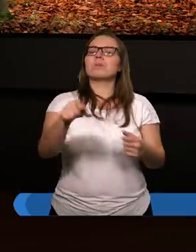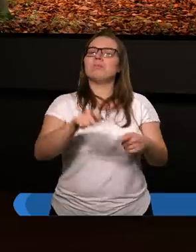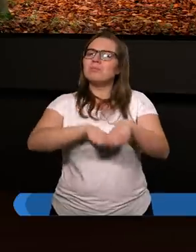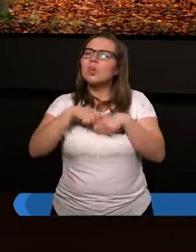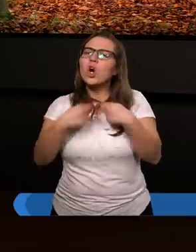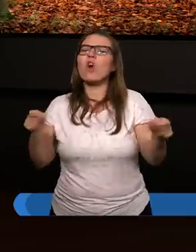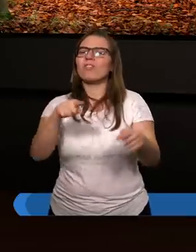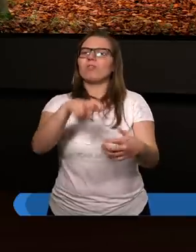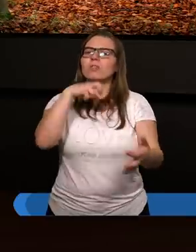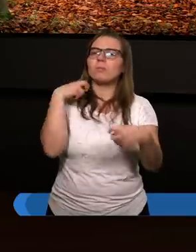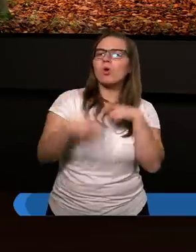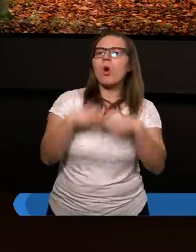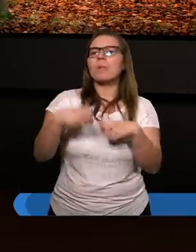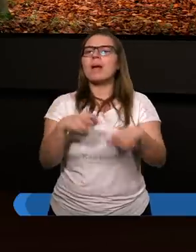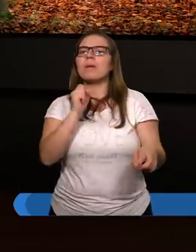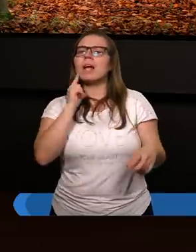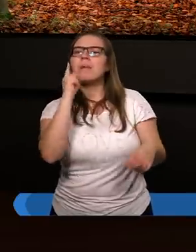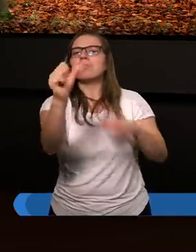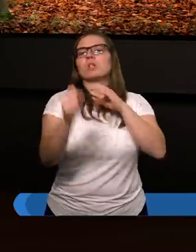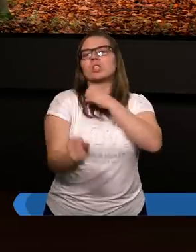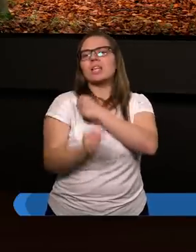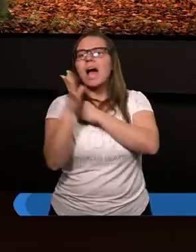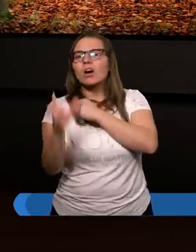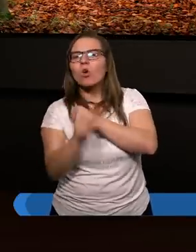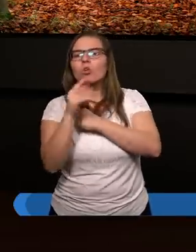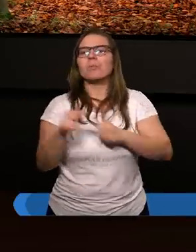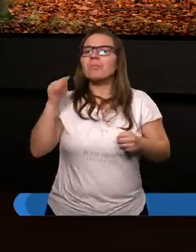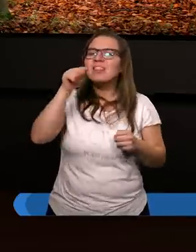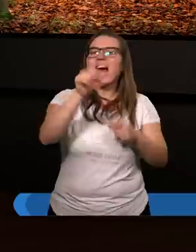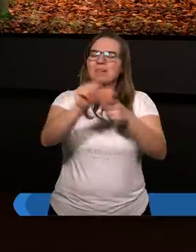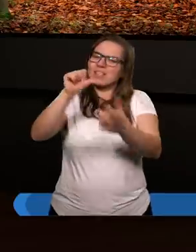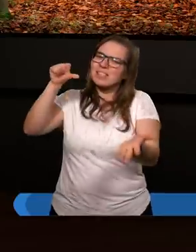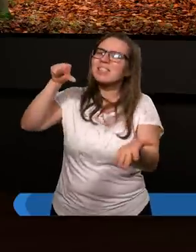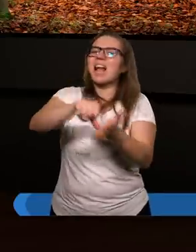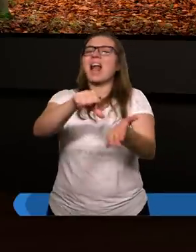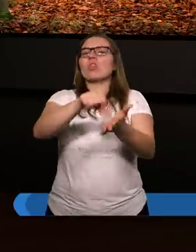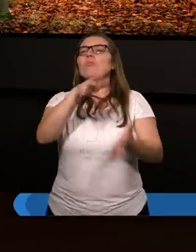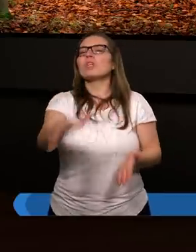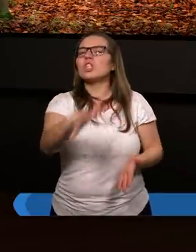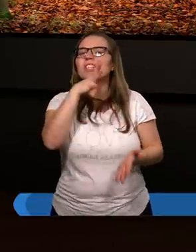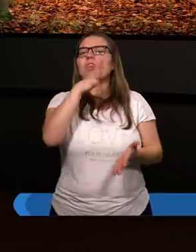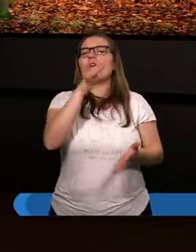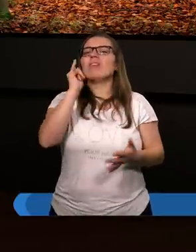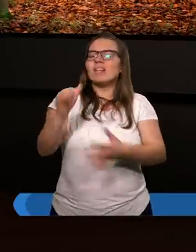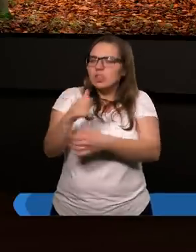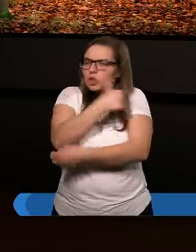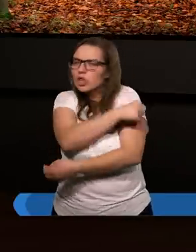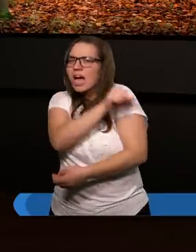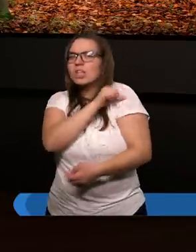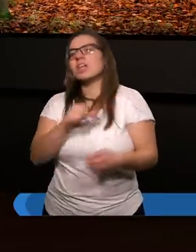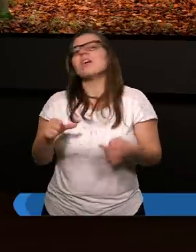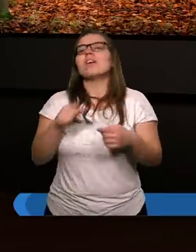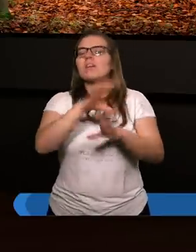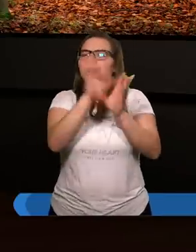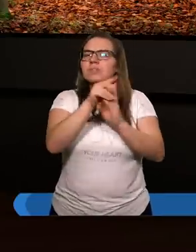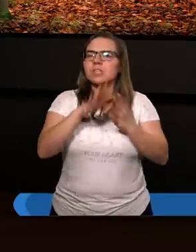rozstrzygnąć, idźcie też do Jerozolim, tam jest centrum i żydostwa, i chrześcijaństwa